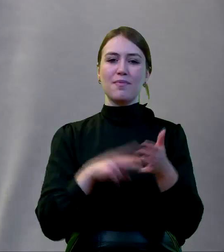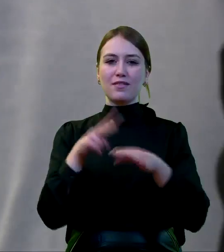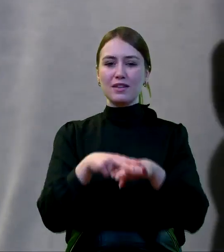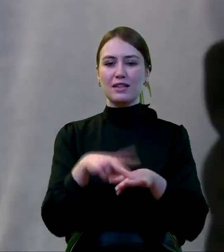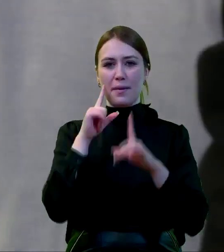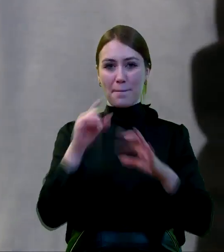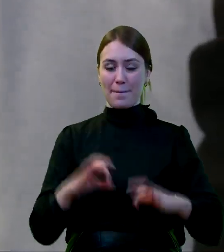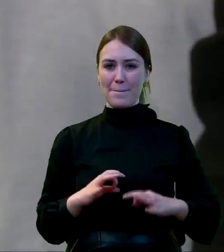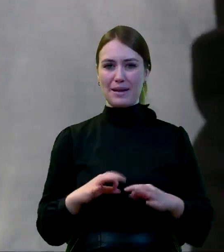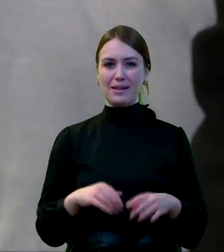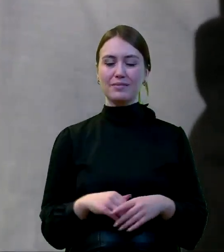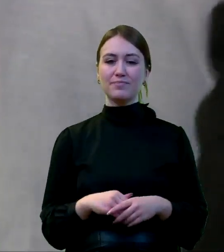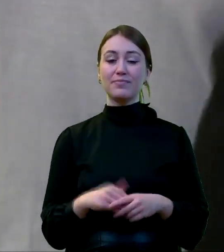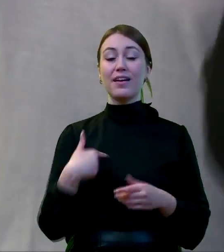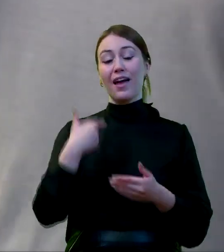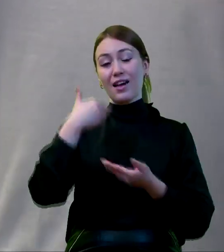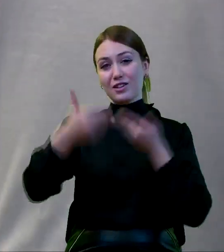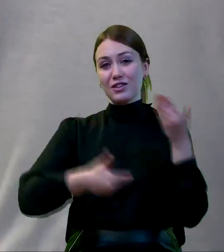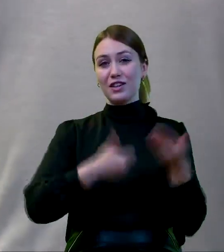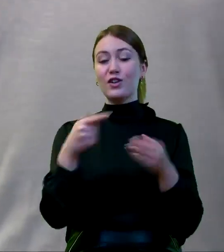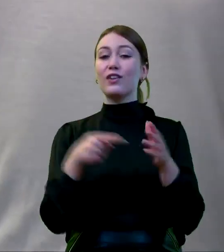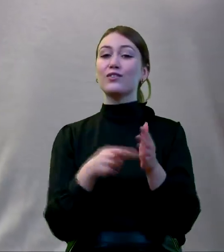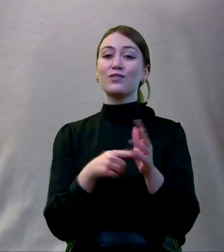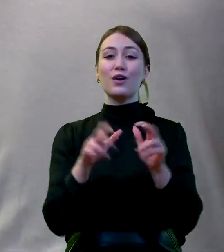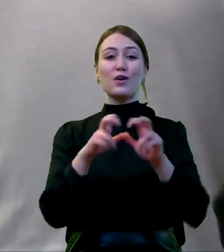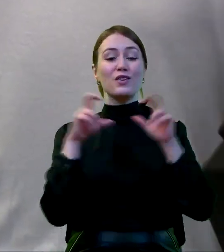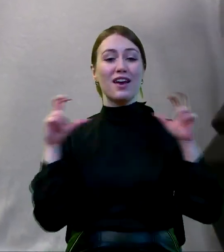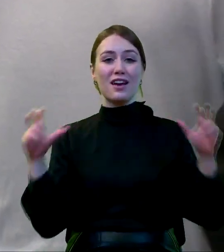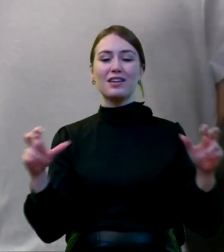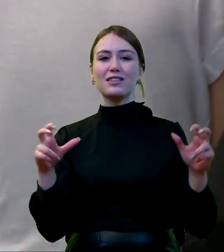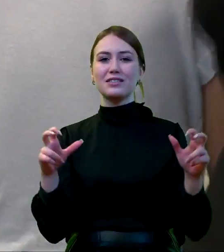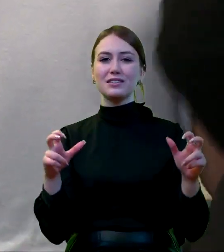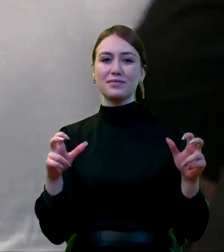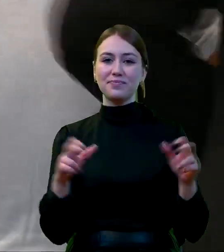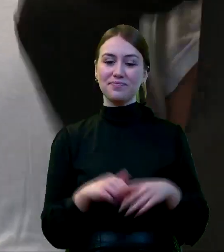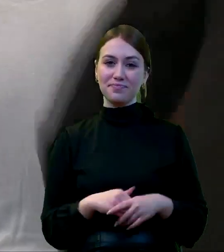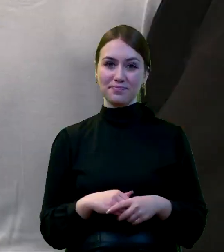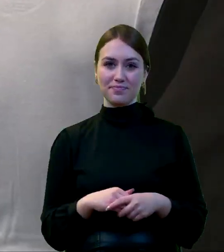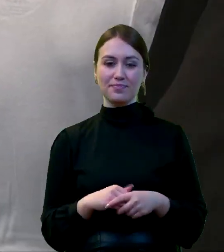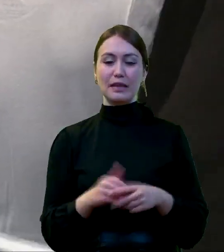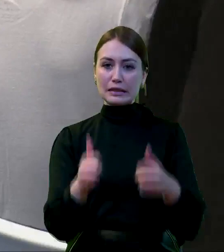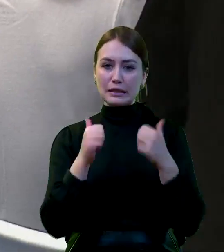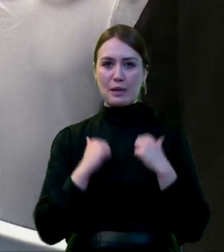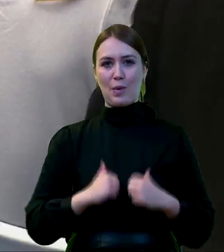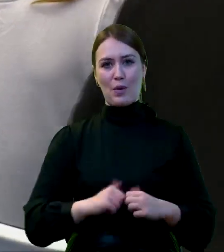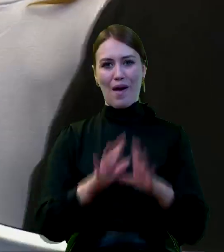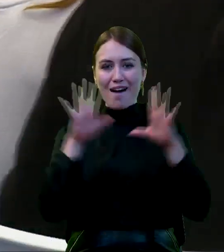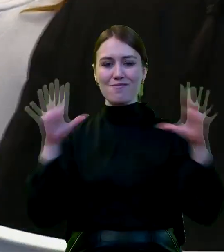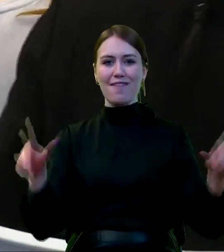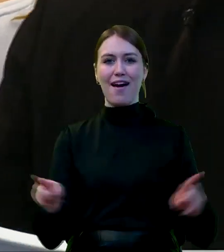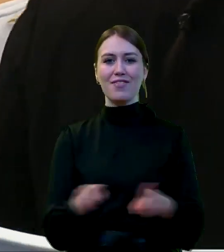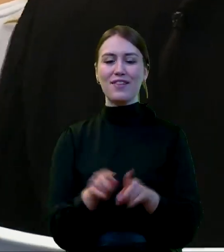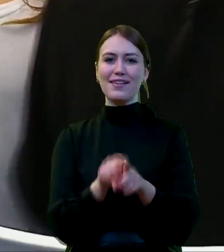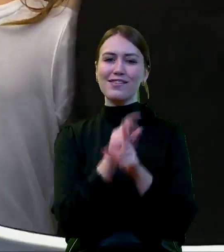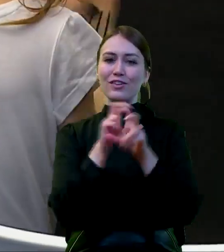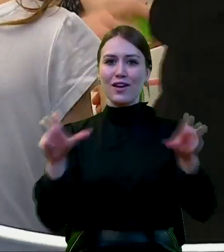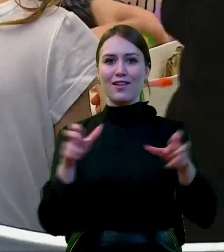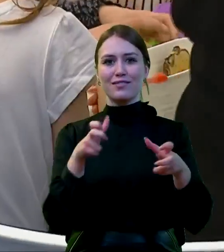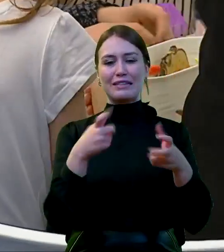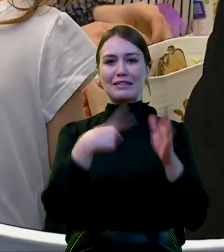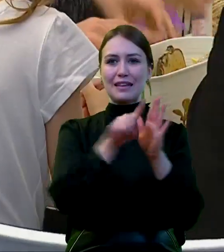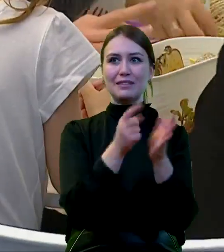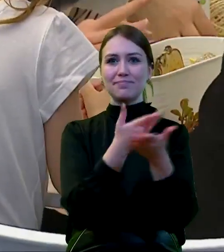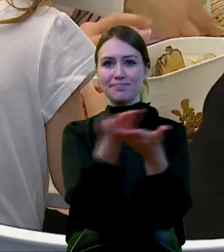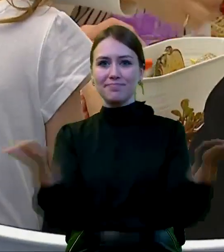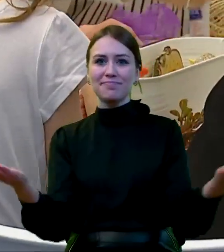pańskiego. Życzę Państwu, żeby to był czas wielkiego spokoju, wielkiego czasu dla innych,